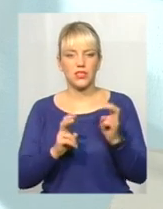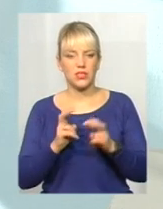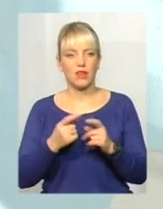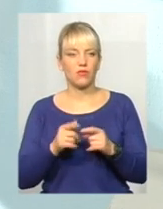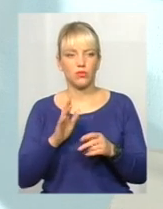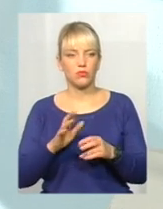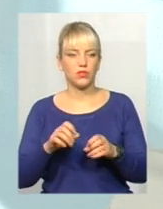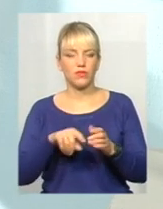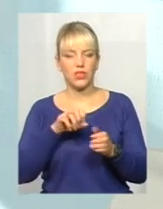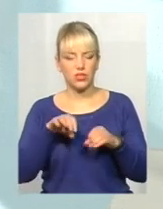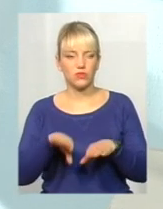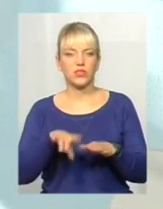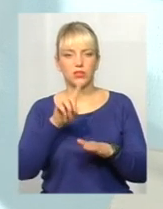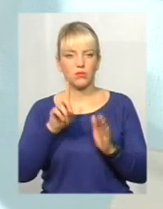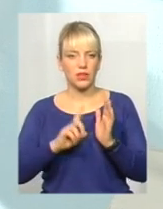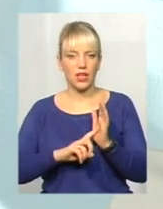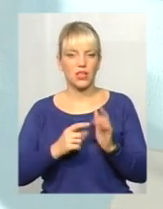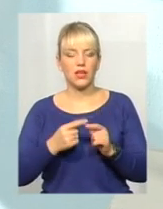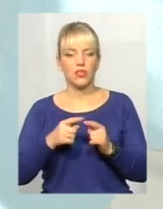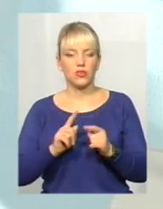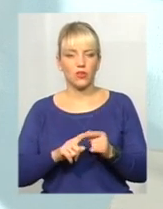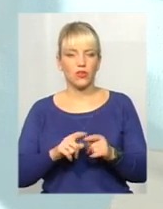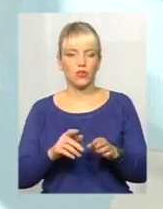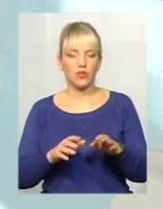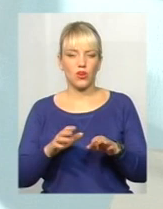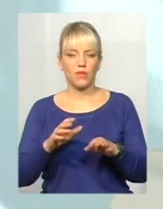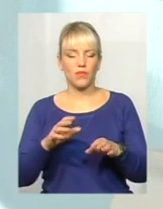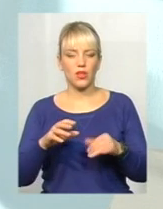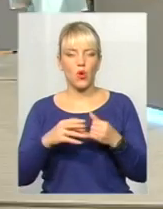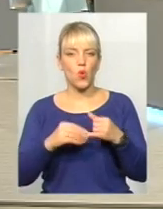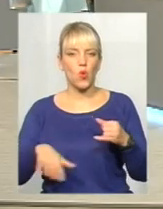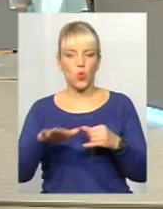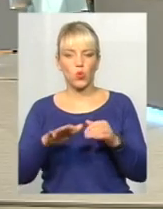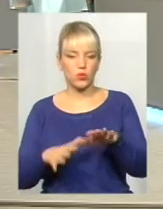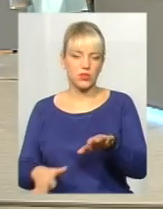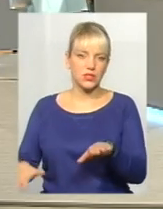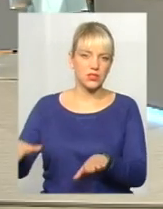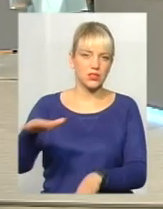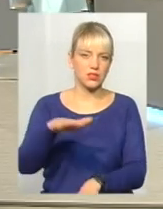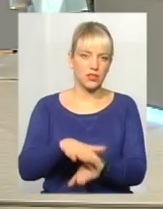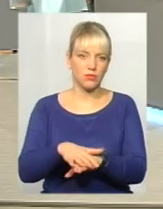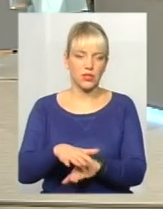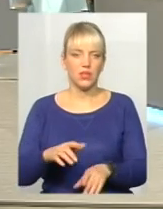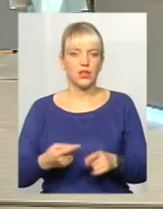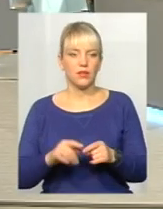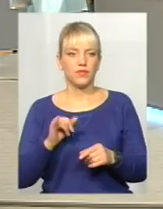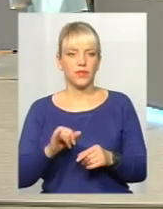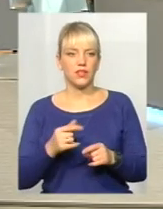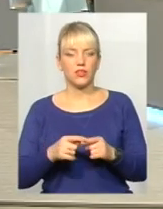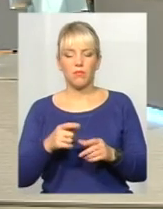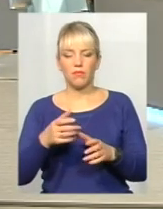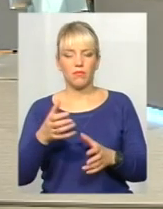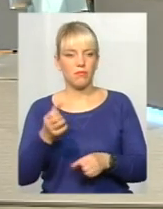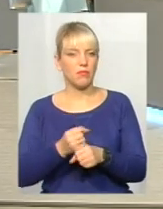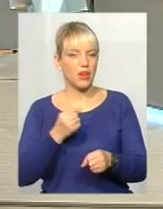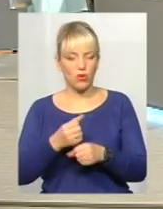його рекультивації, тобто пересипка ґрунтом, накриття, щоб там просто будуть рослини рости. переробляти його, доставати, звідти це